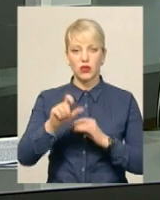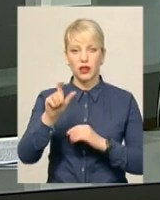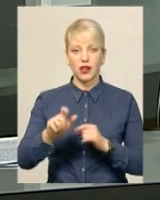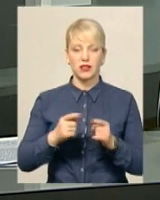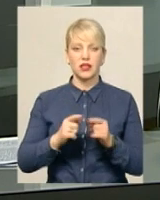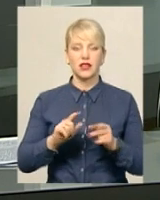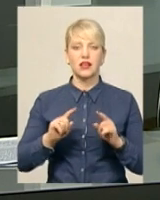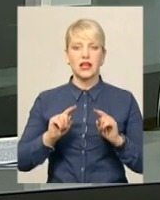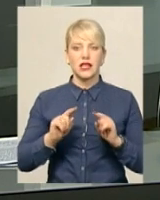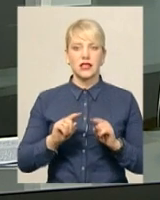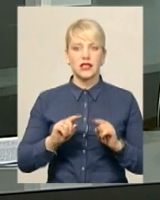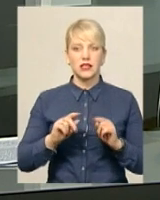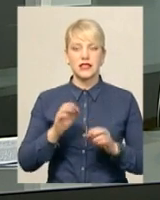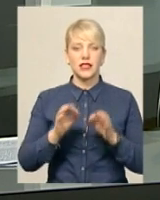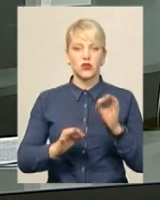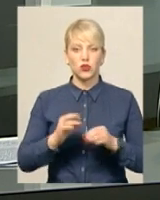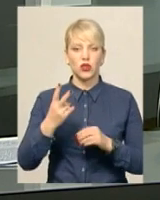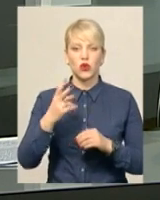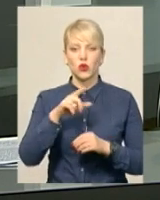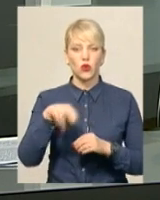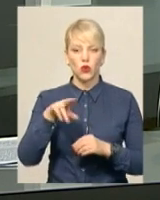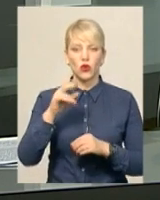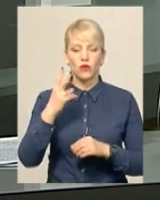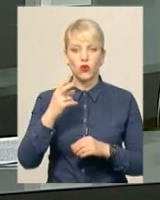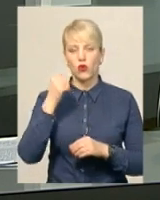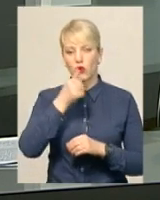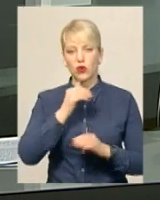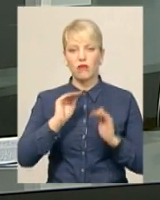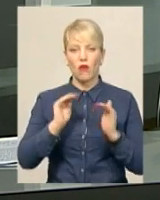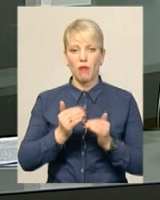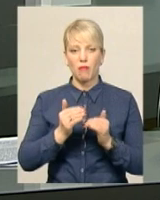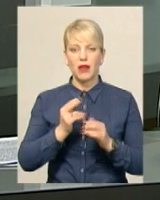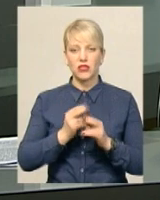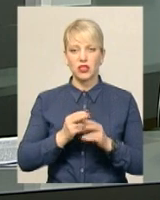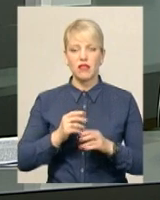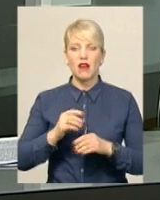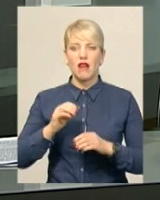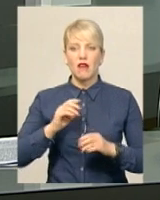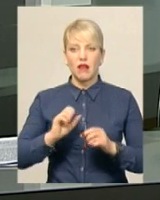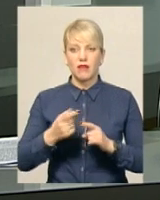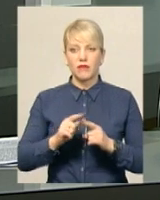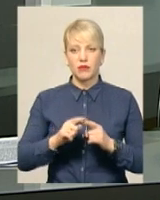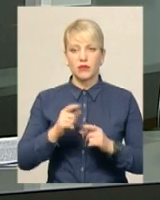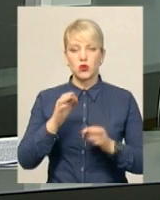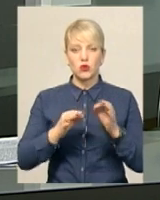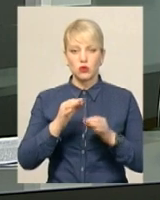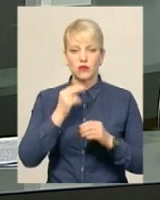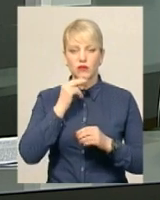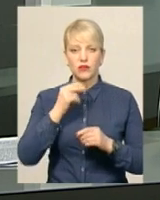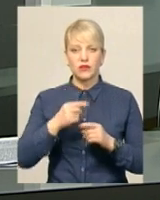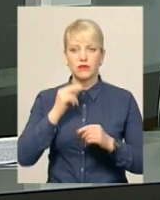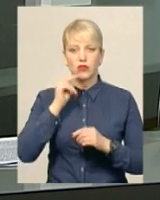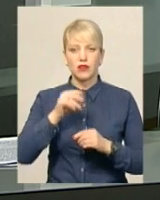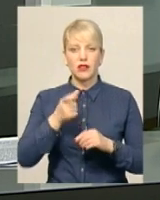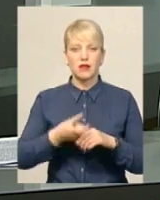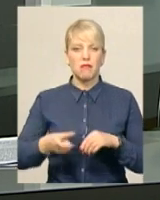років обмеження волі. Про це повідомили в апеляційному суді Хмельницької області. Полонський райсуд кваліфікував дії підсудного як перевищення